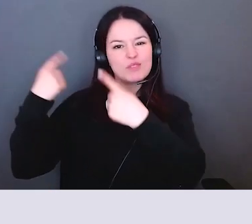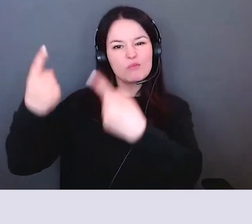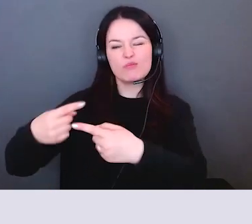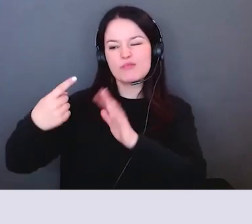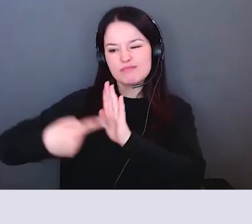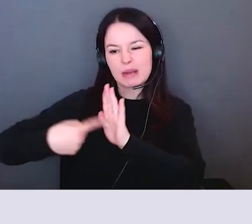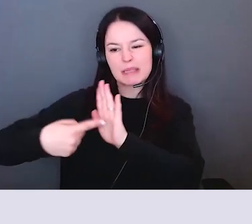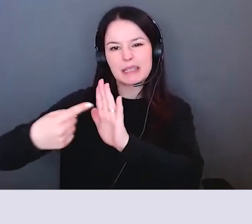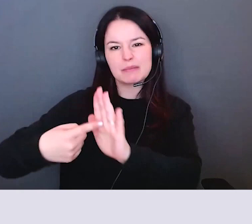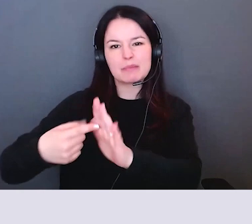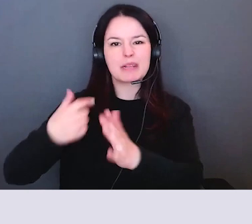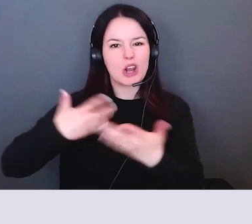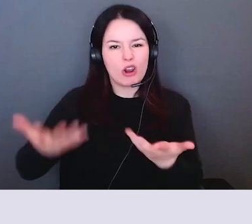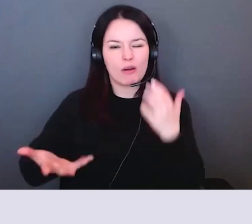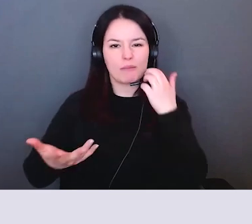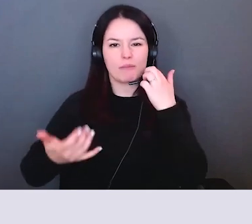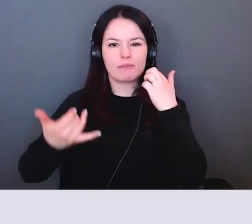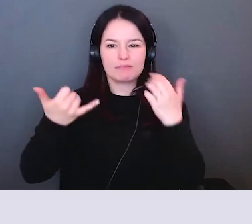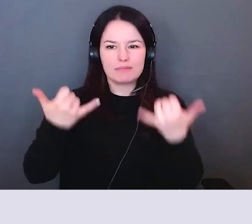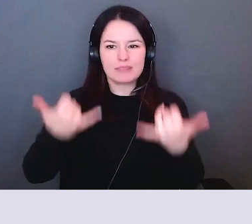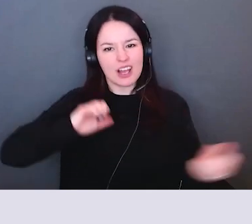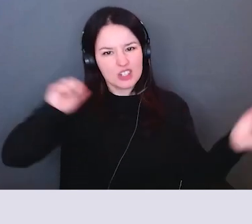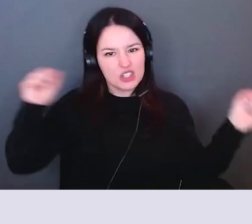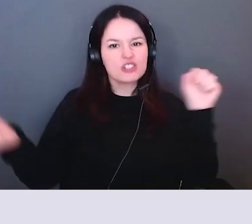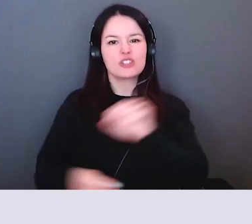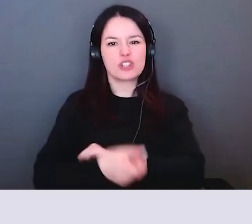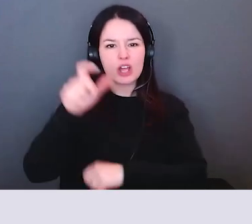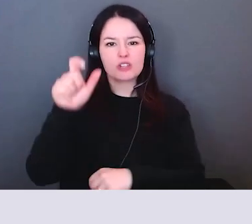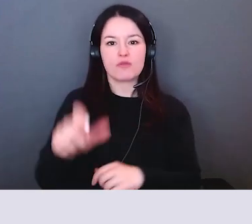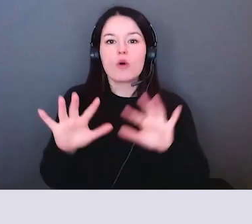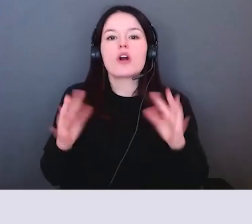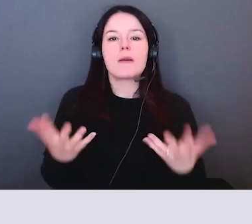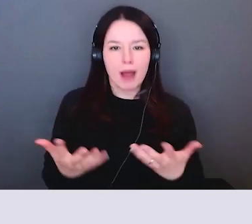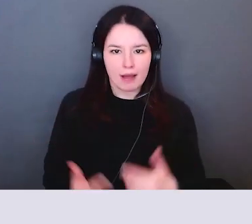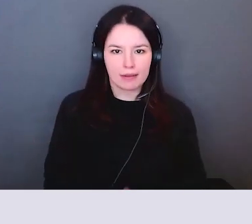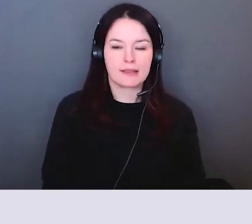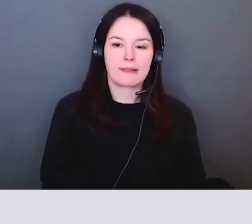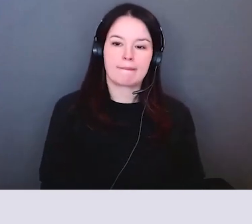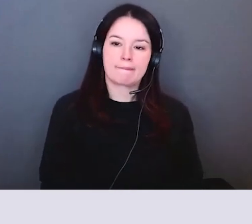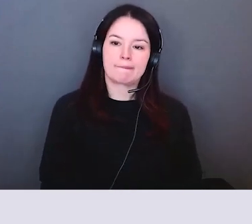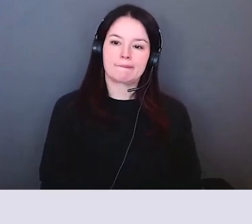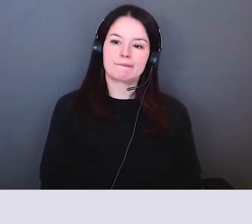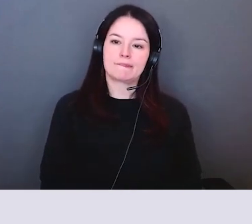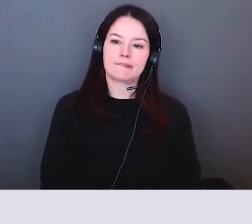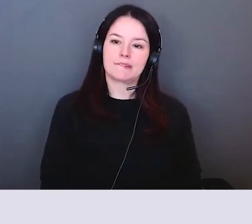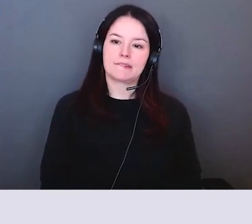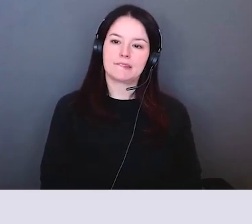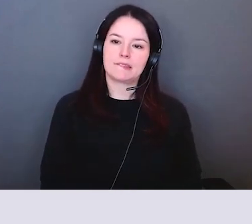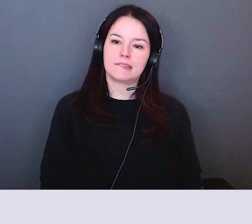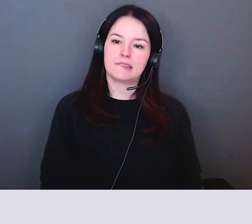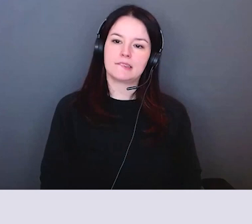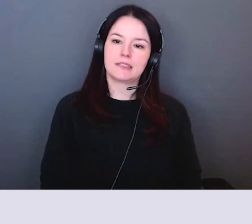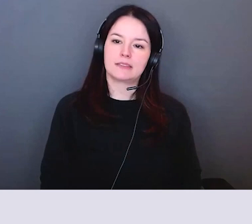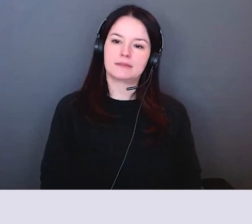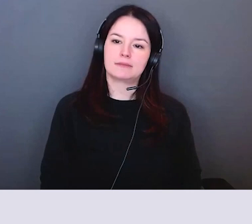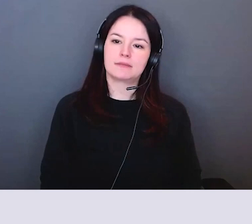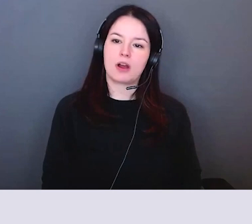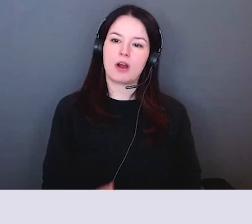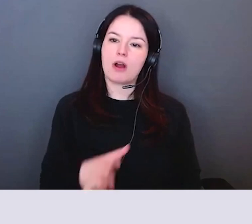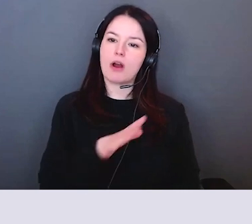manque c'est la reconnaissance que le problème ici c'est la